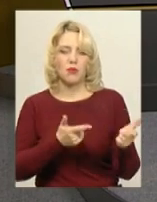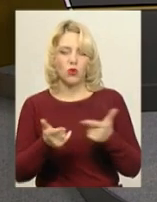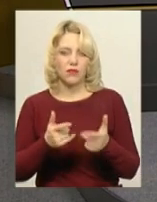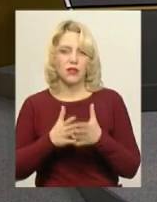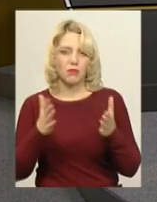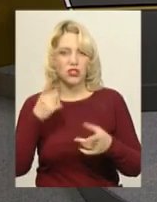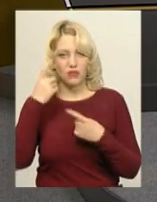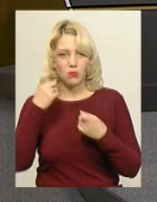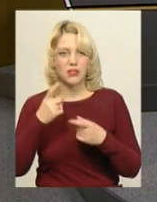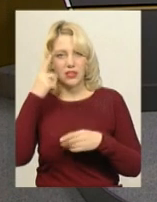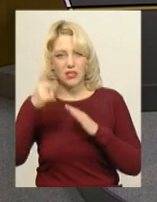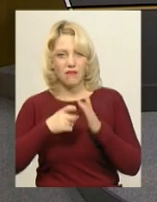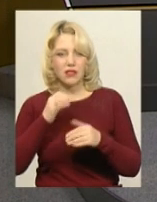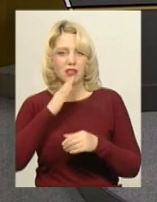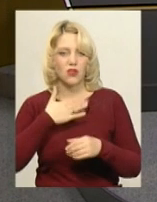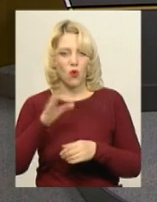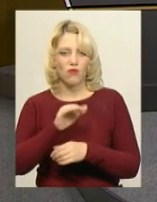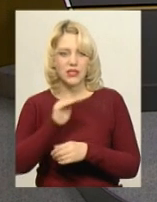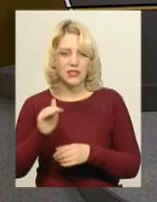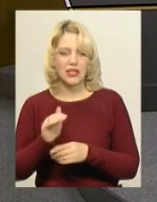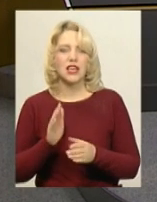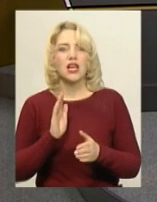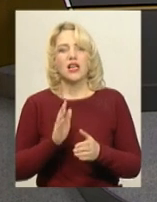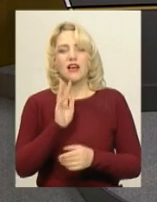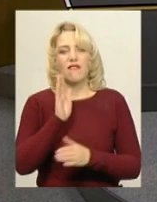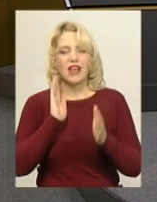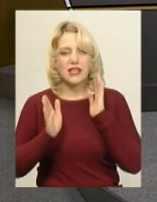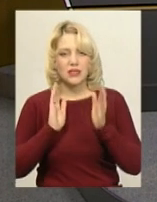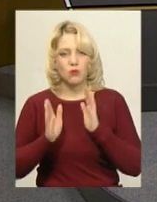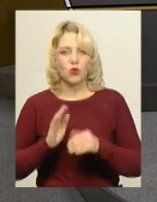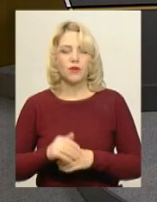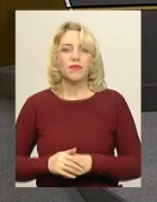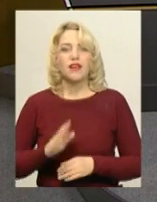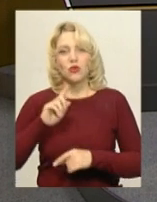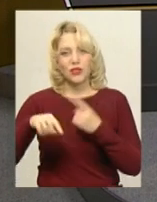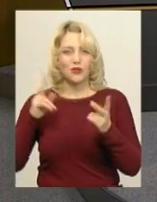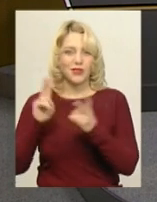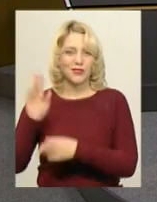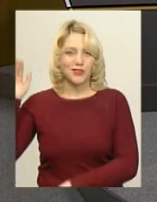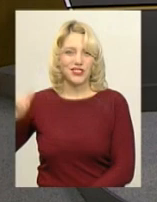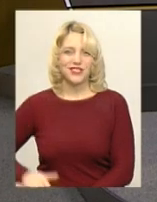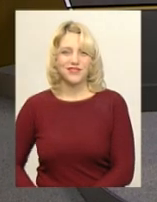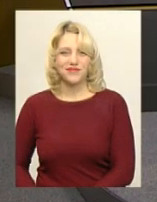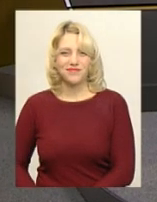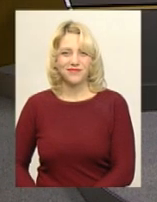Більше інформації дізнавайтесь на нашій офіційній сторінці в Фейсбук та на Ютуб-каналі. Побачимось о 20.40.